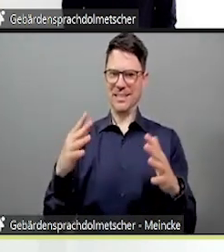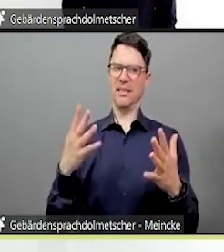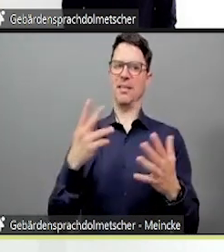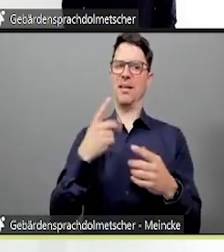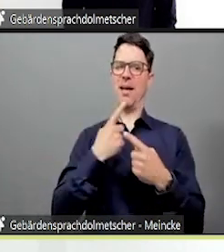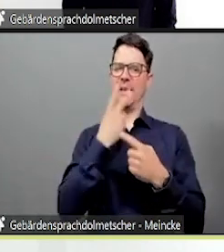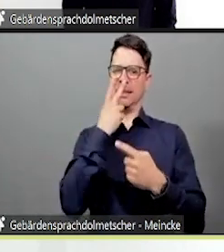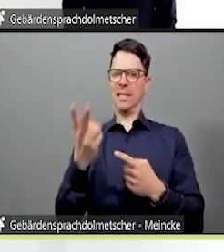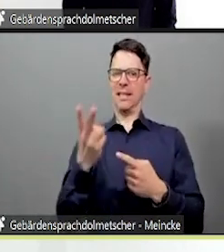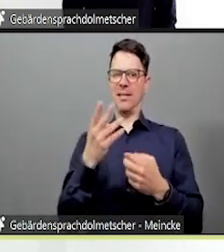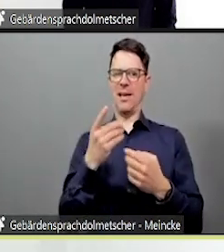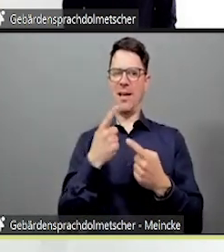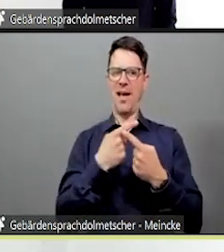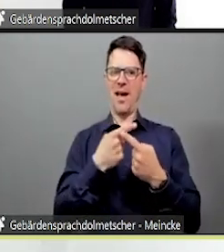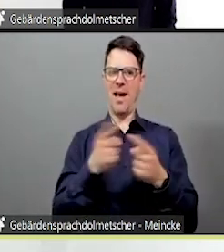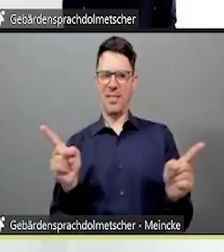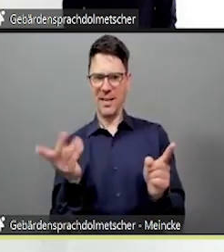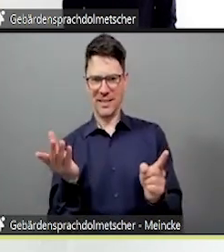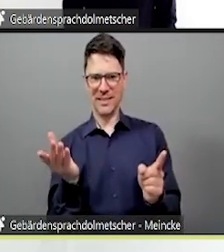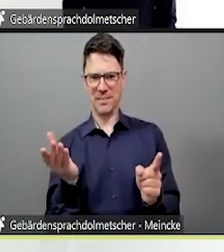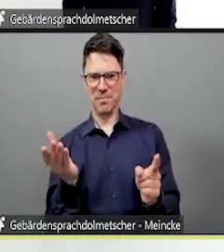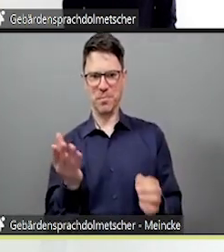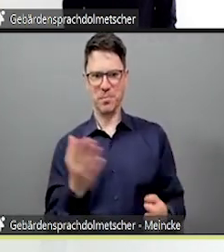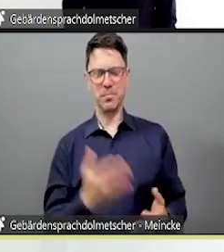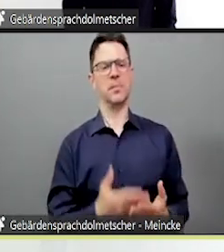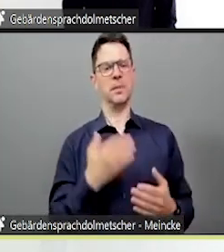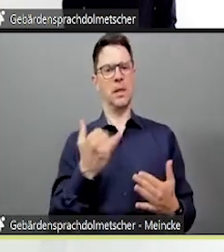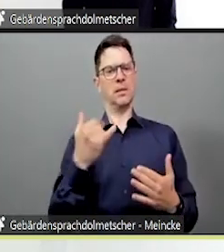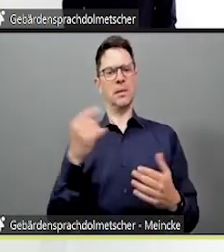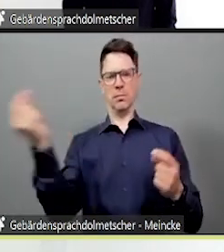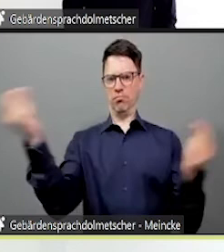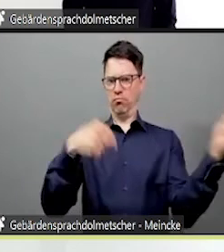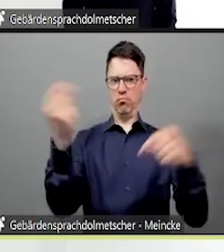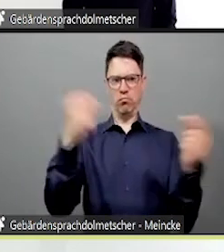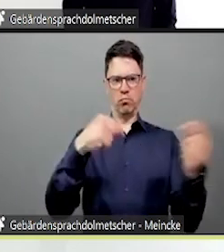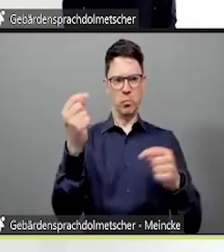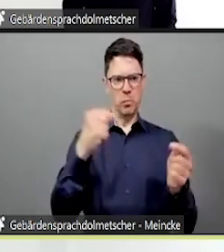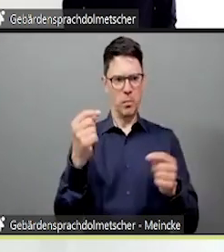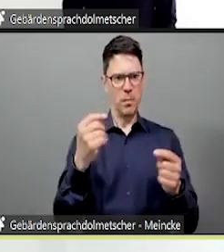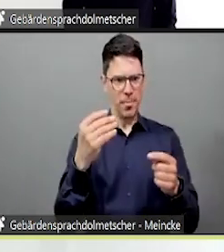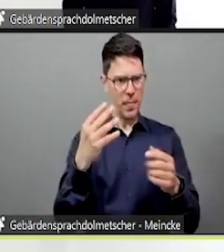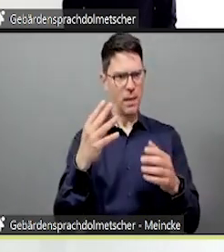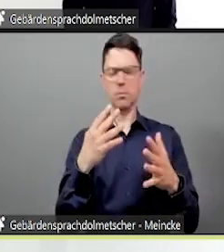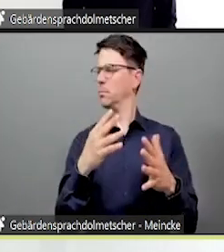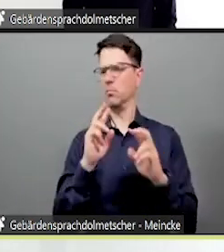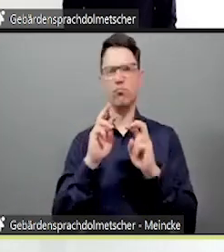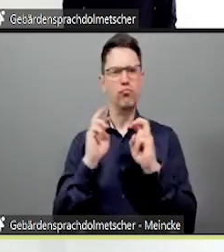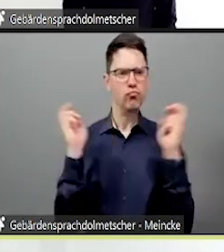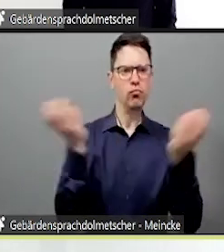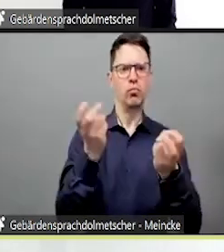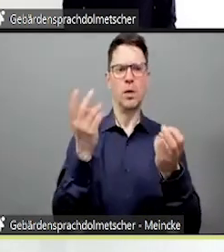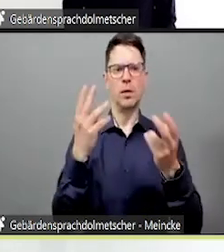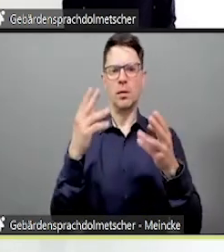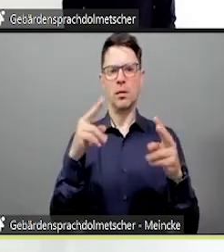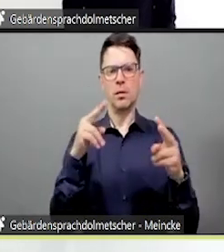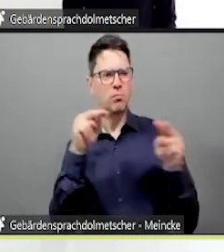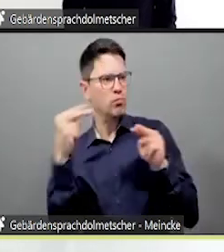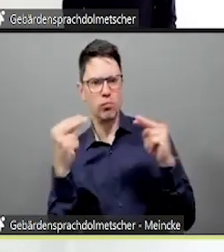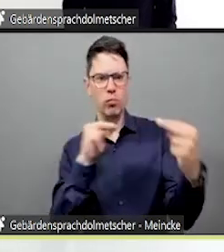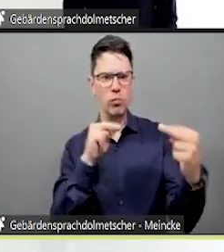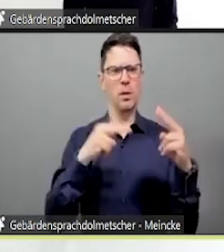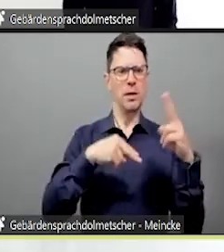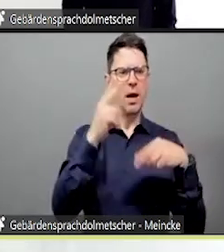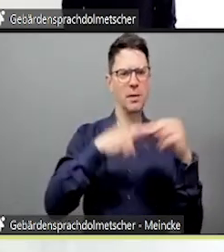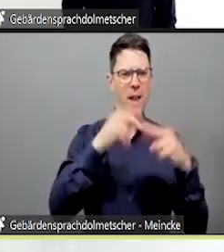Kacheln. Das kann man ein bisschen auffüllen, indem man vielleicht Musik abspielt. Das ist natürlich in Präsenz genauso denkbar. Man kann